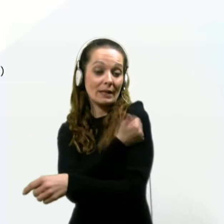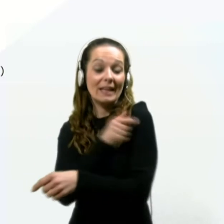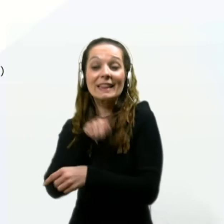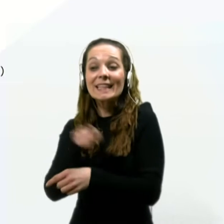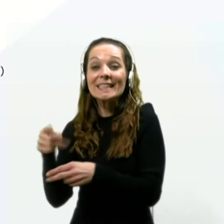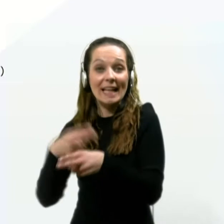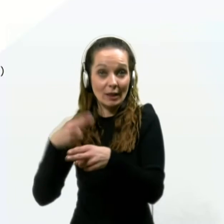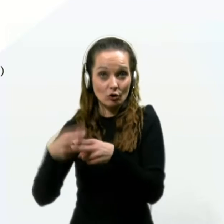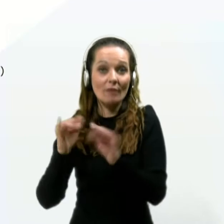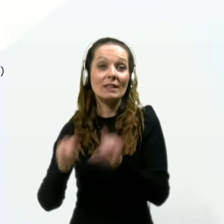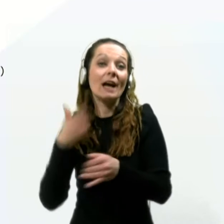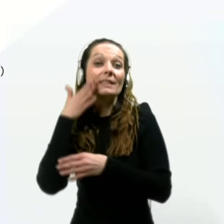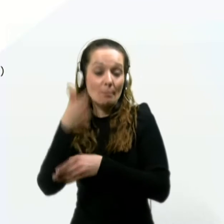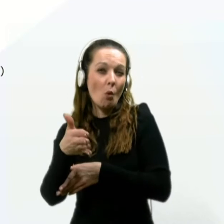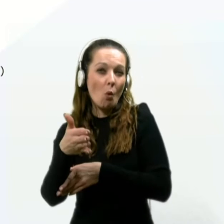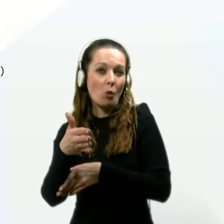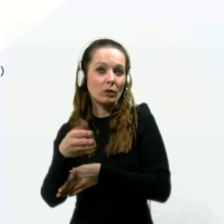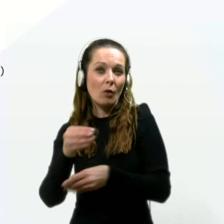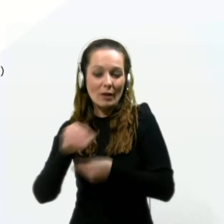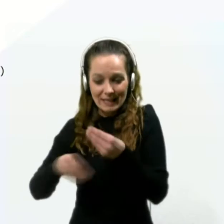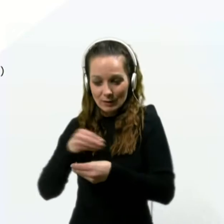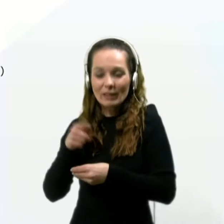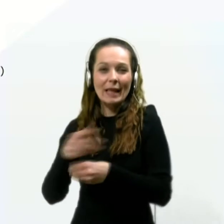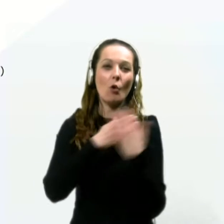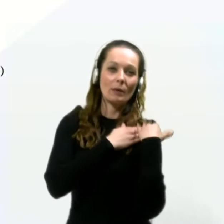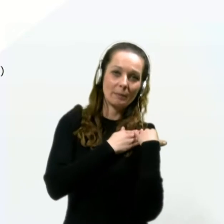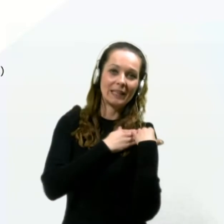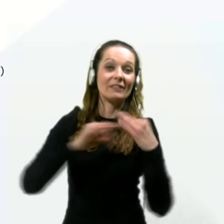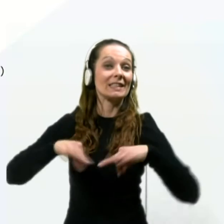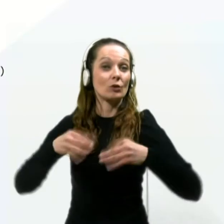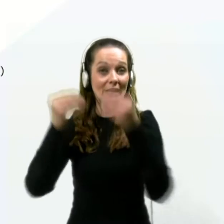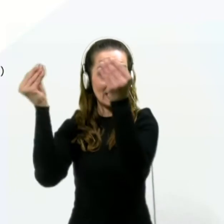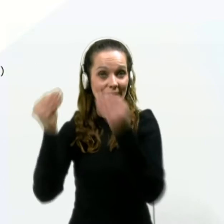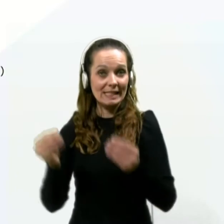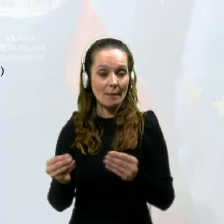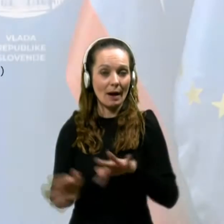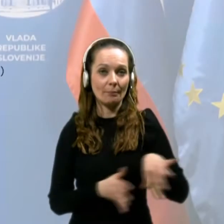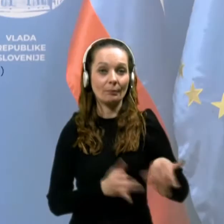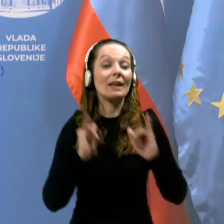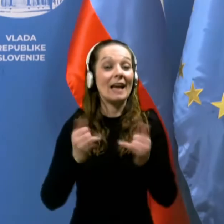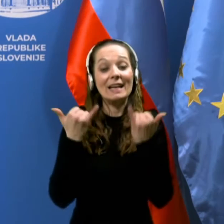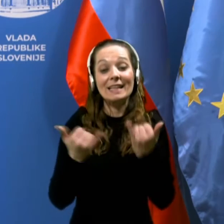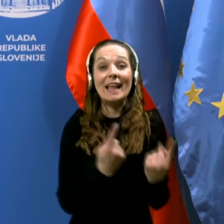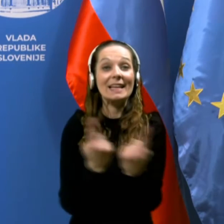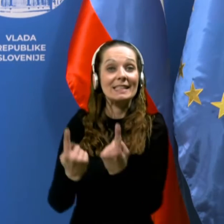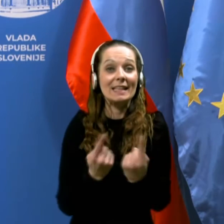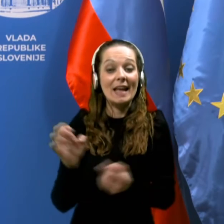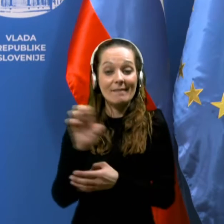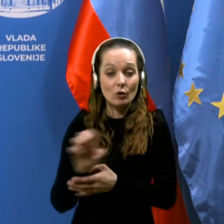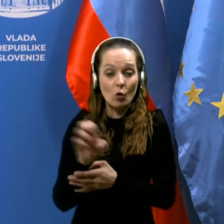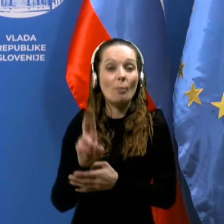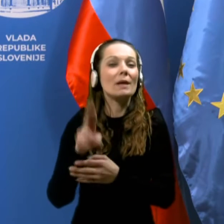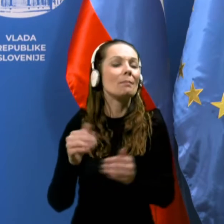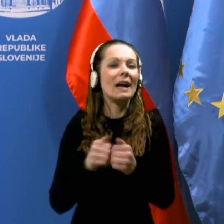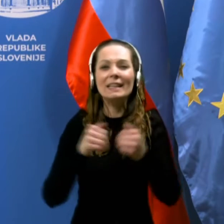tiste države se bodo nekoliko izognile te obremenitvi zdravstvenega sistema. Torej, trenutna situacija Evropi je to,